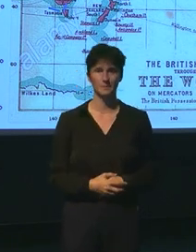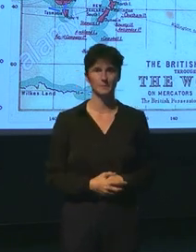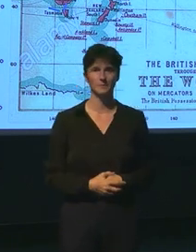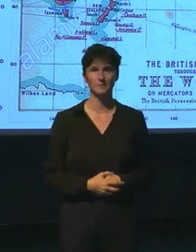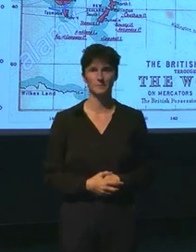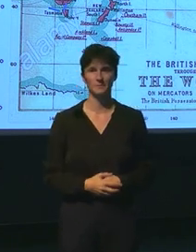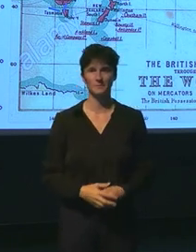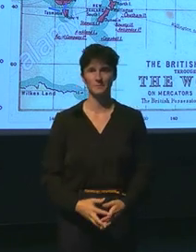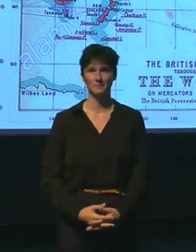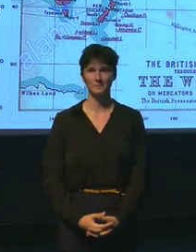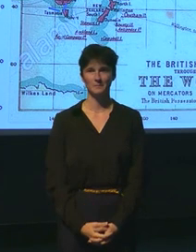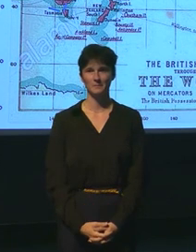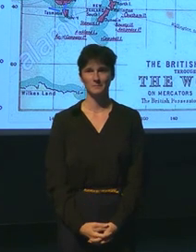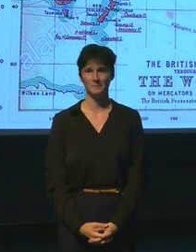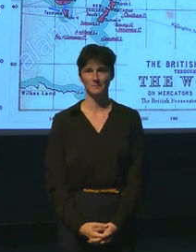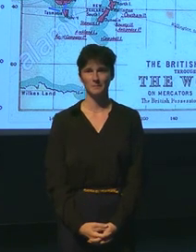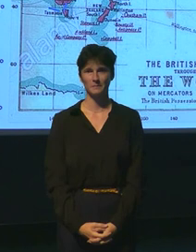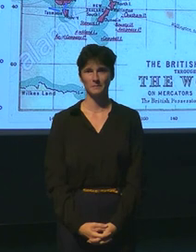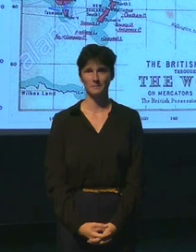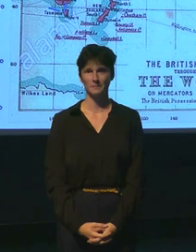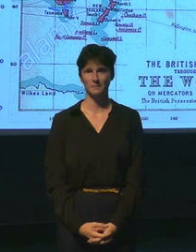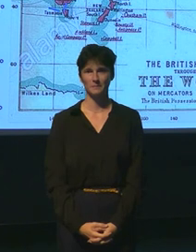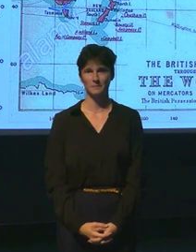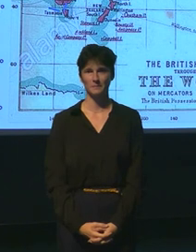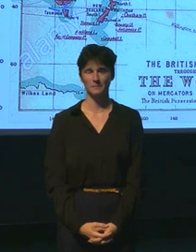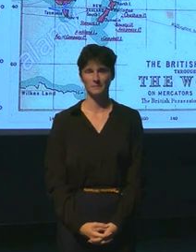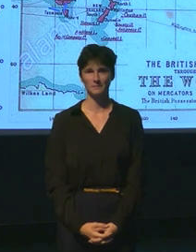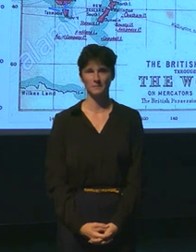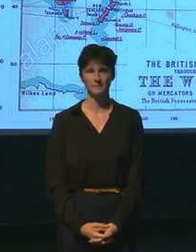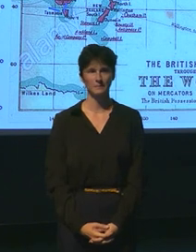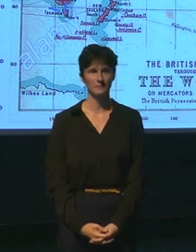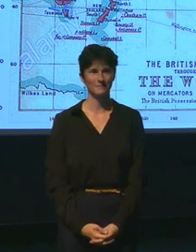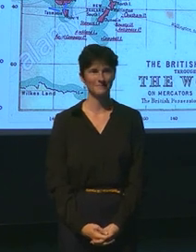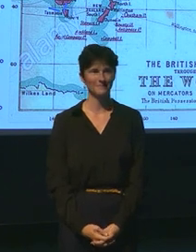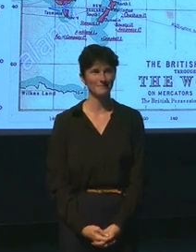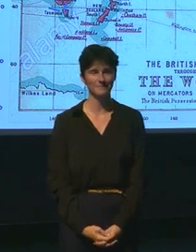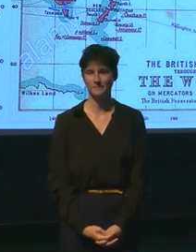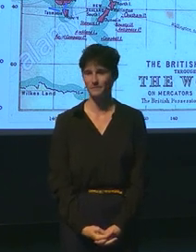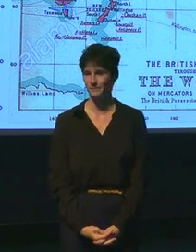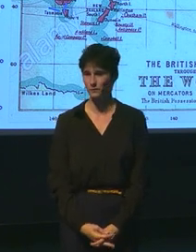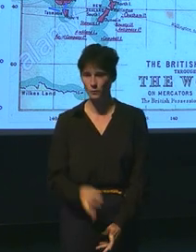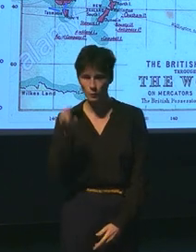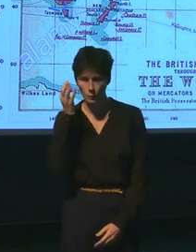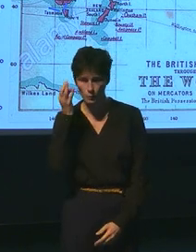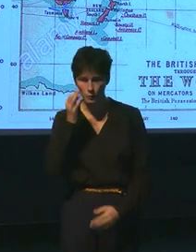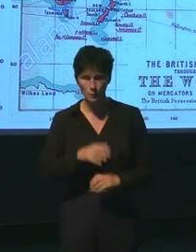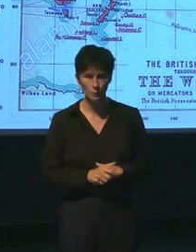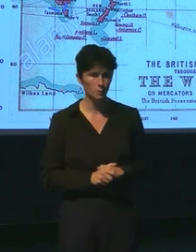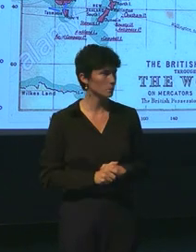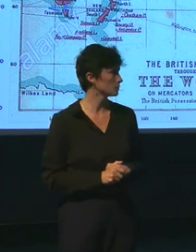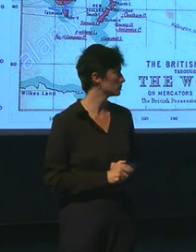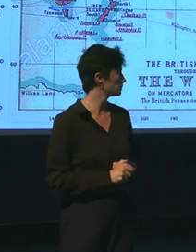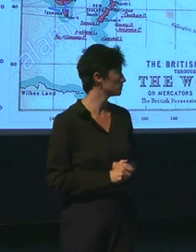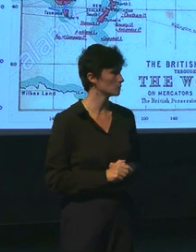C'est tu-tu ? C'est tu-tu ça ?-tu ça ?'est ? C'est tu-tu ça ? C'est l